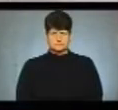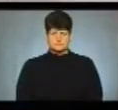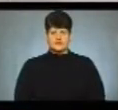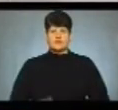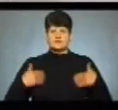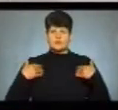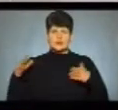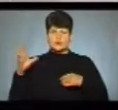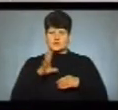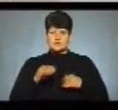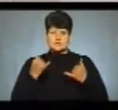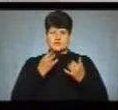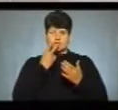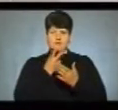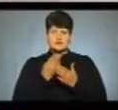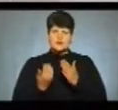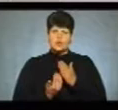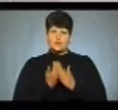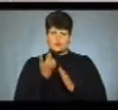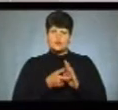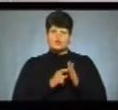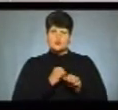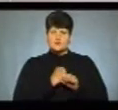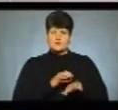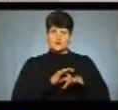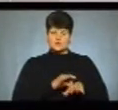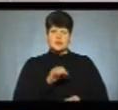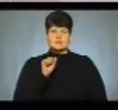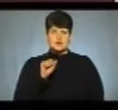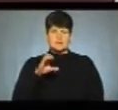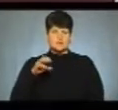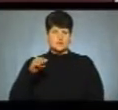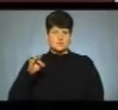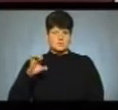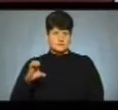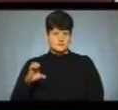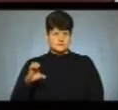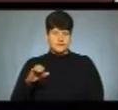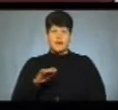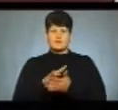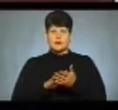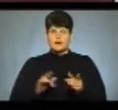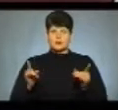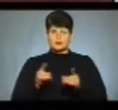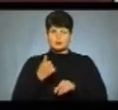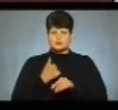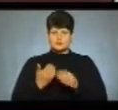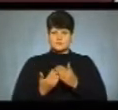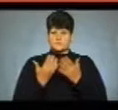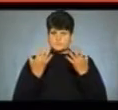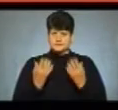Вітаю усіх, хто зараз з нами. Ви дивитесь новини. З вами в студії я, ведуча Соломія Струс. І далі коротко про головні події дня.